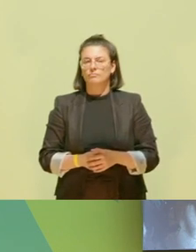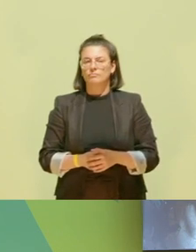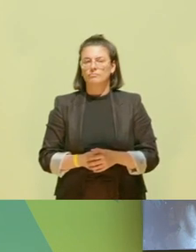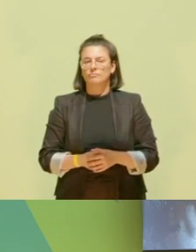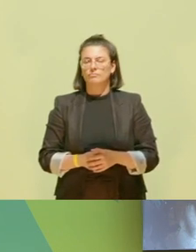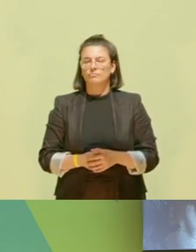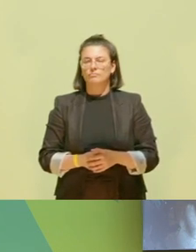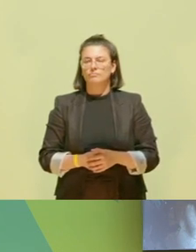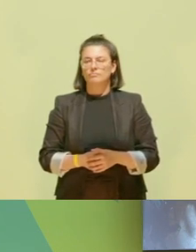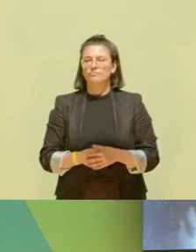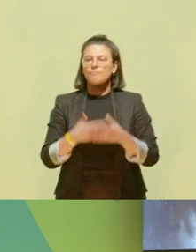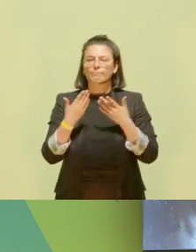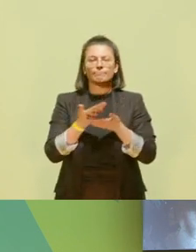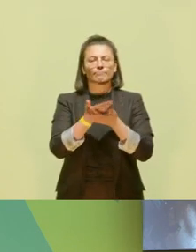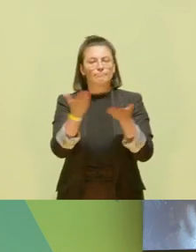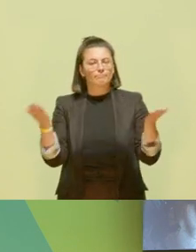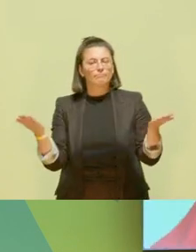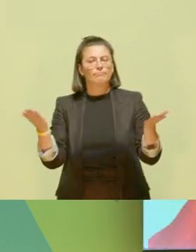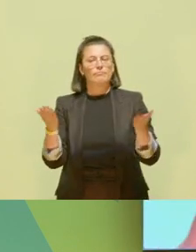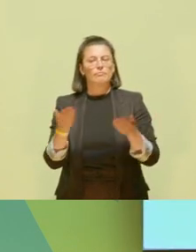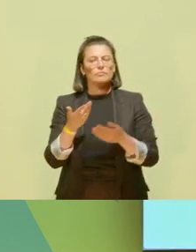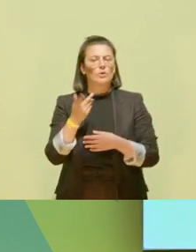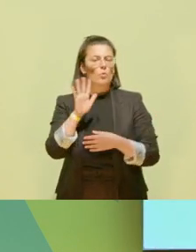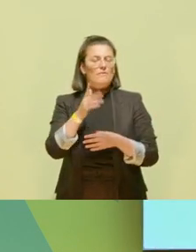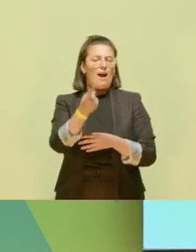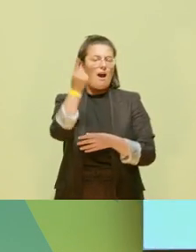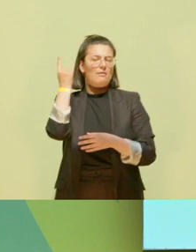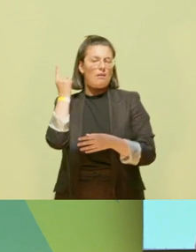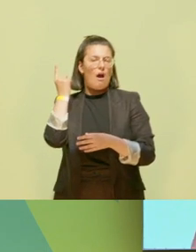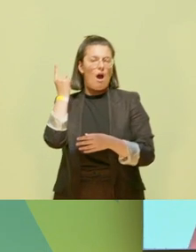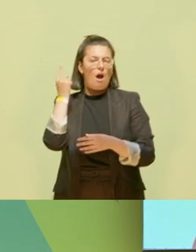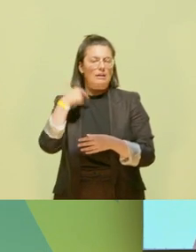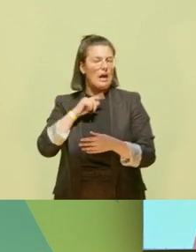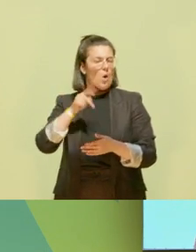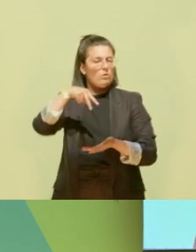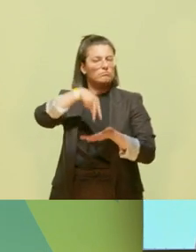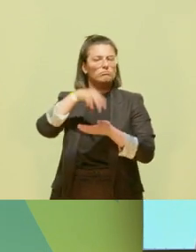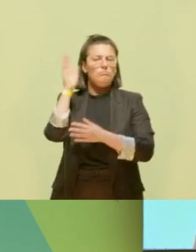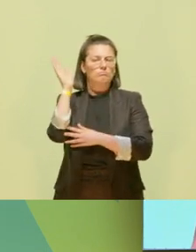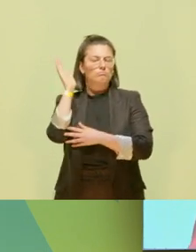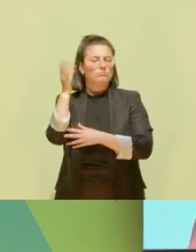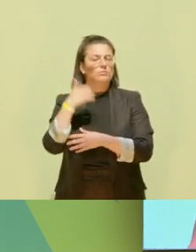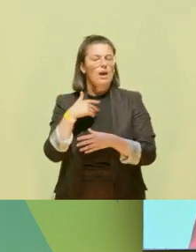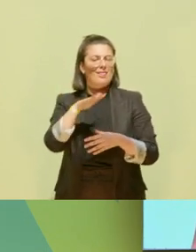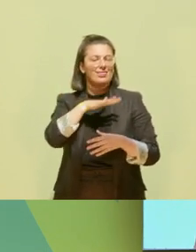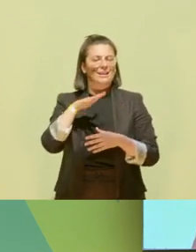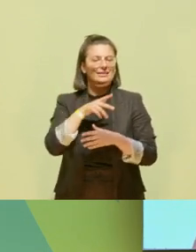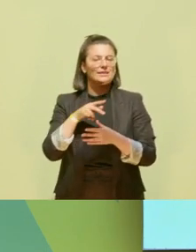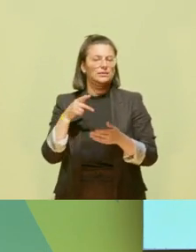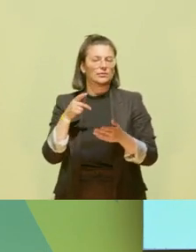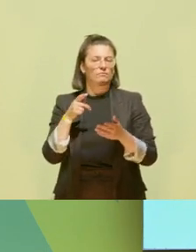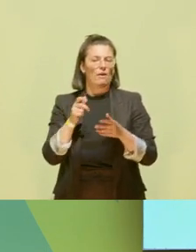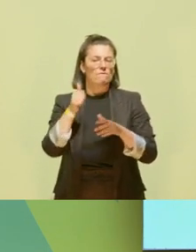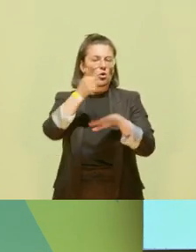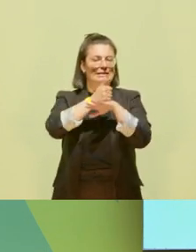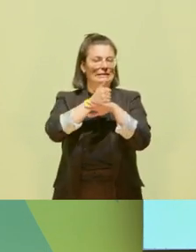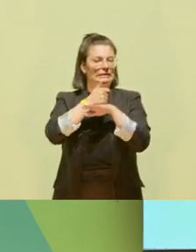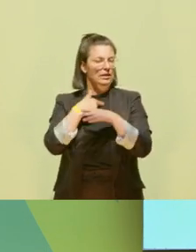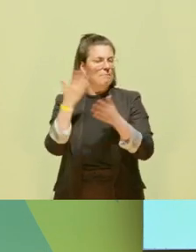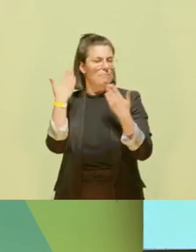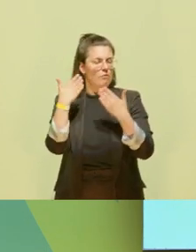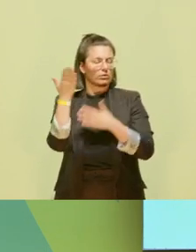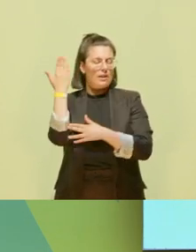Liebe Freundinnen und Freunde, vor fast einem Jahr stand ich hier und habe mich als eure Landesvorsitzende beworben. Ich habe gesagt,